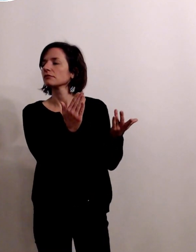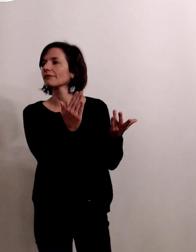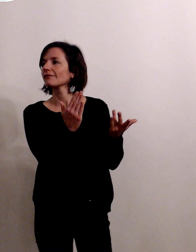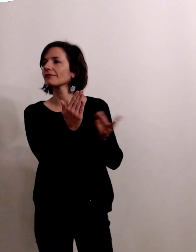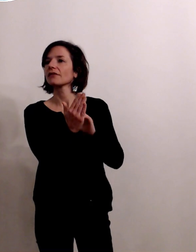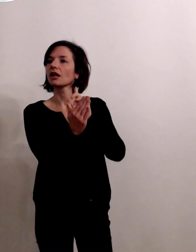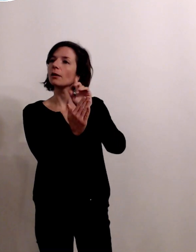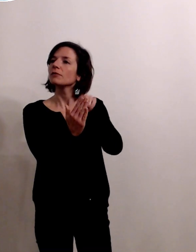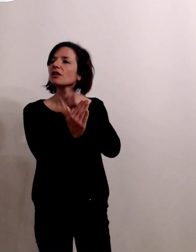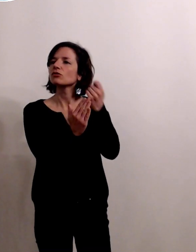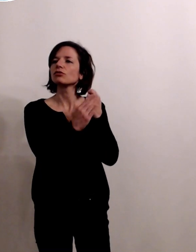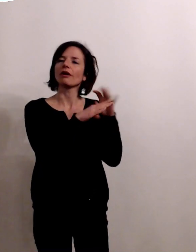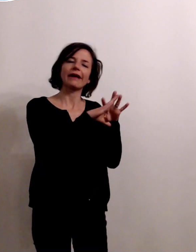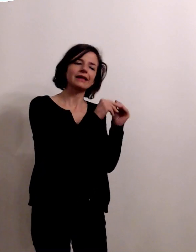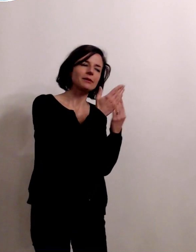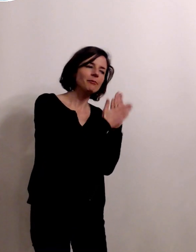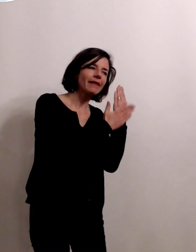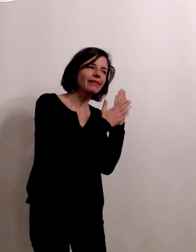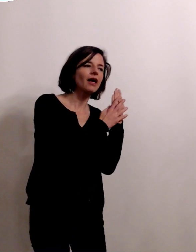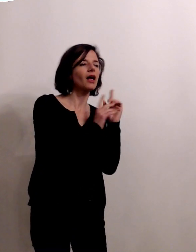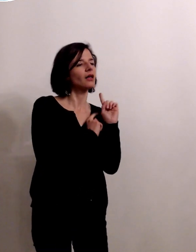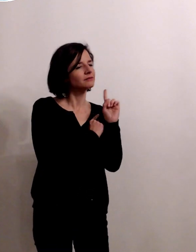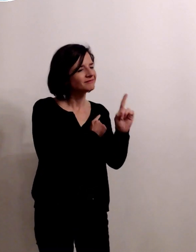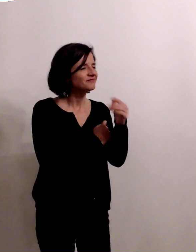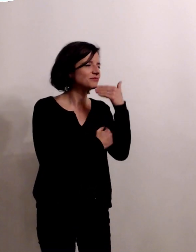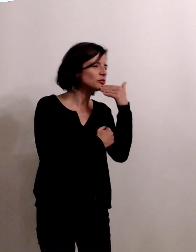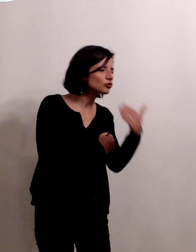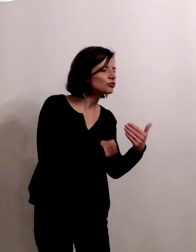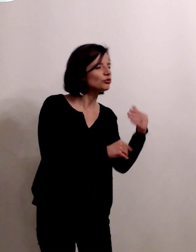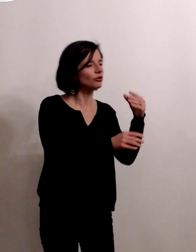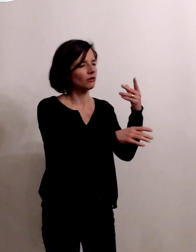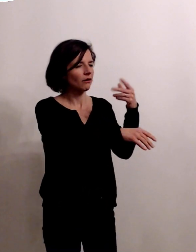il y l'équipe du matin l'équipe d'après-midi l'équipe de nuit